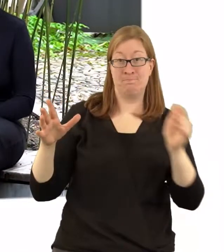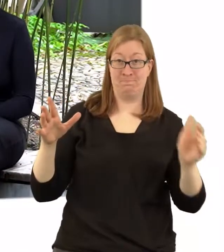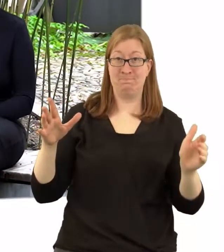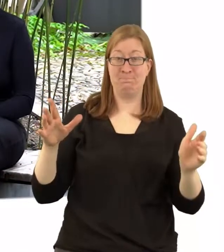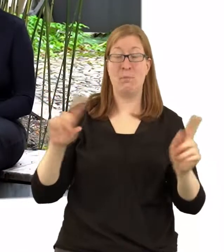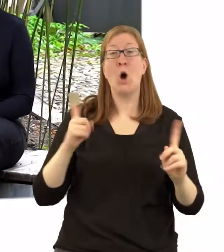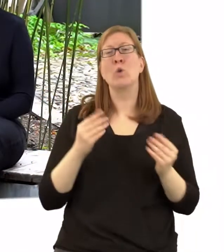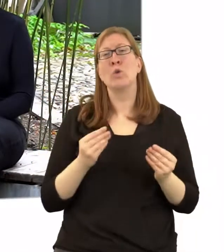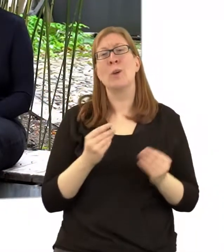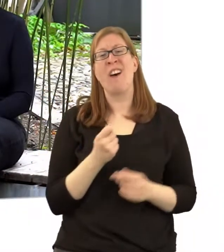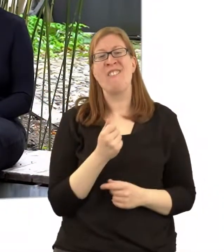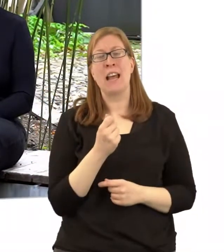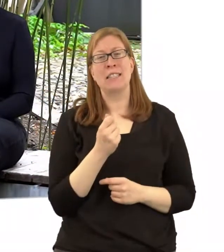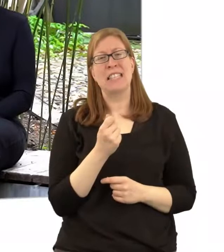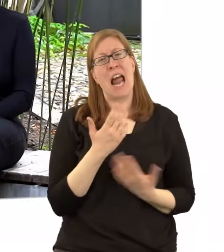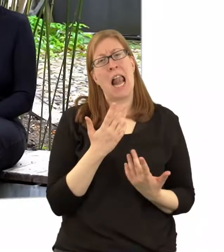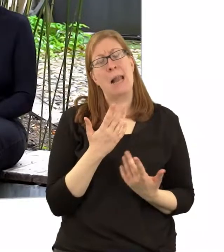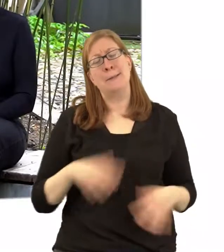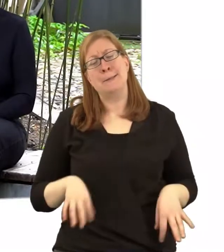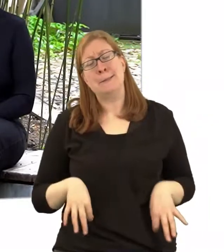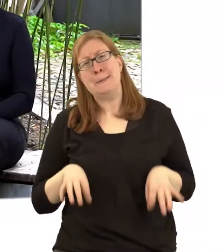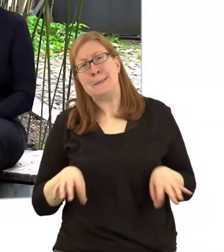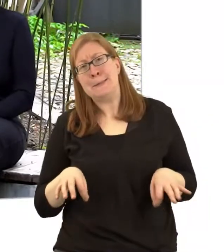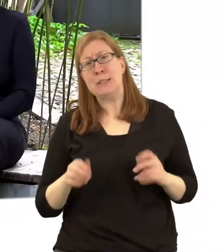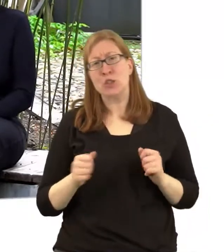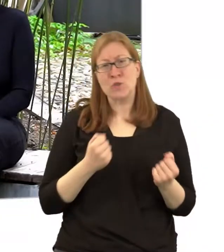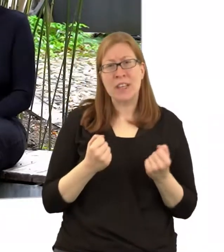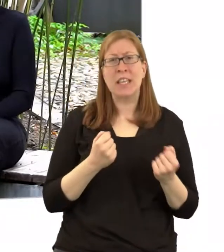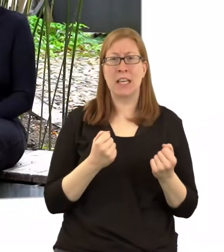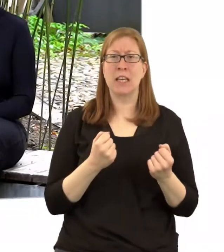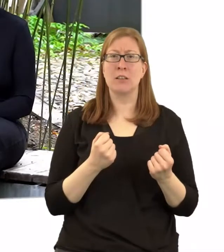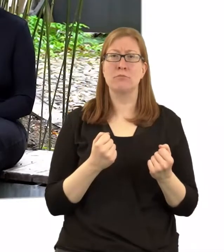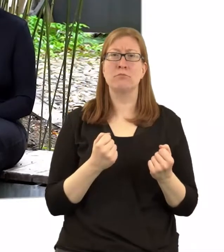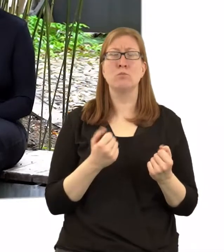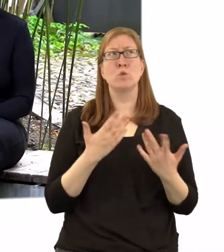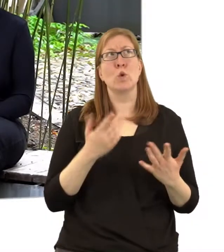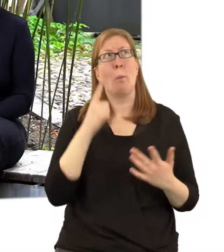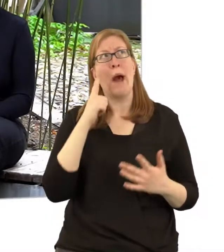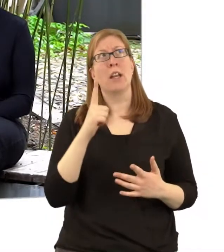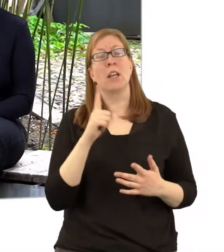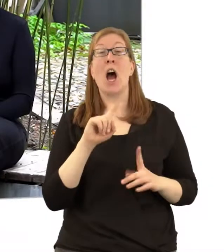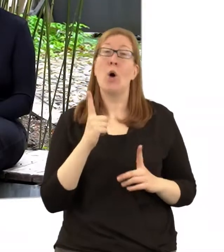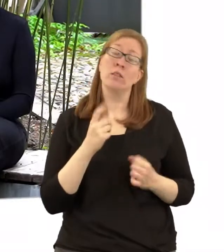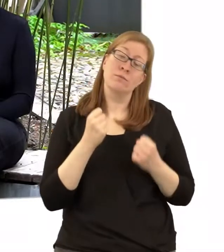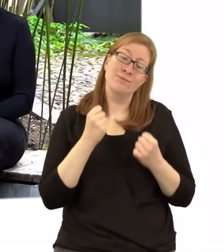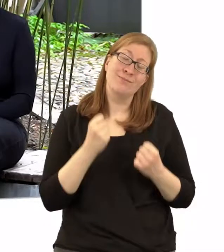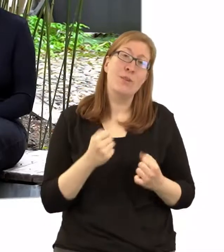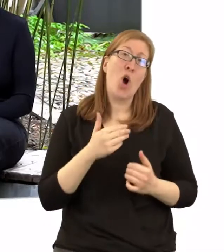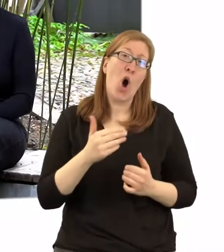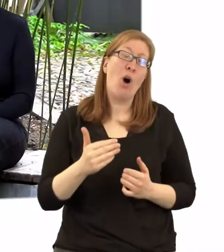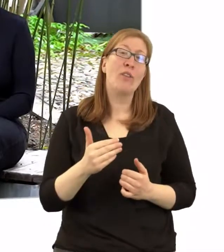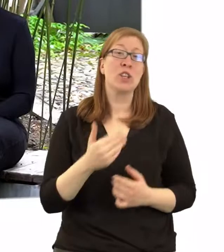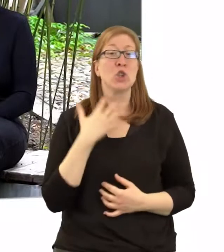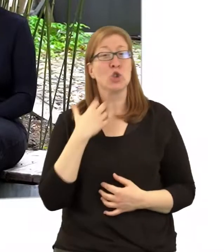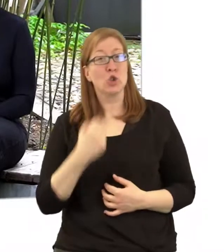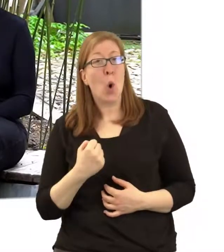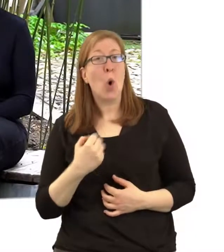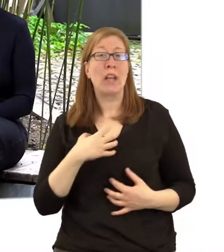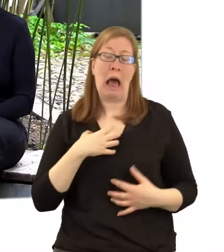schwächeren Situationen leben müssen oder mit einer Suchterkrankung umgehen müssen,